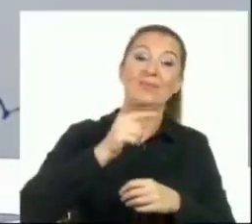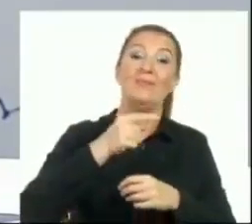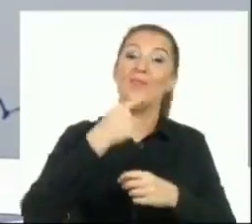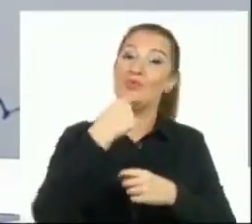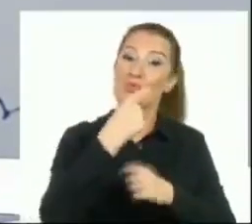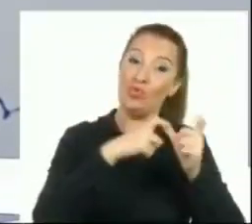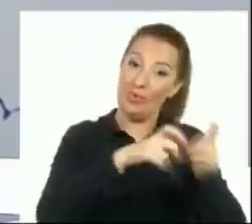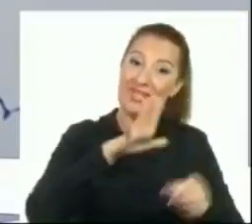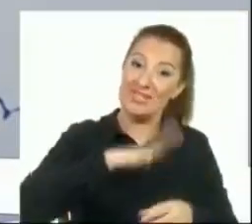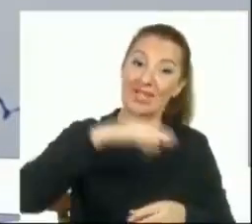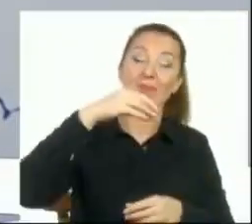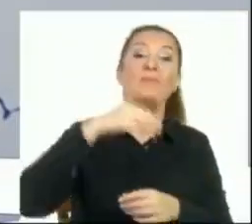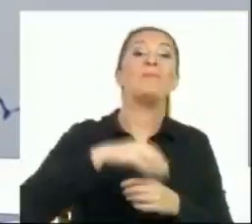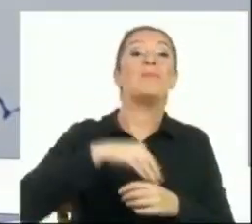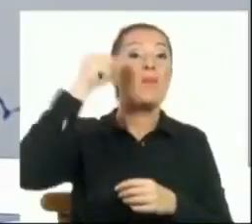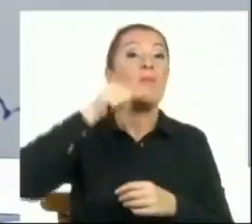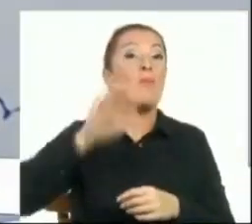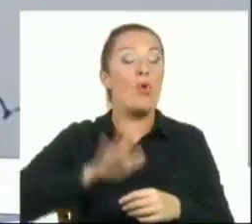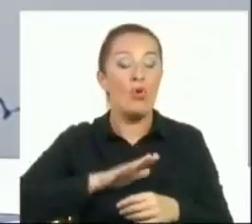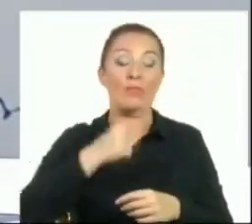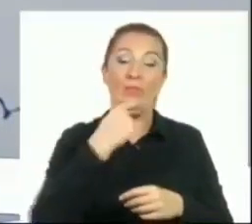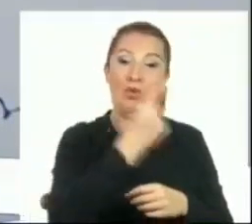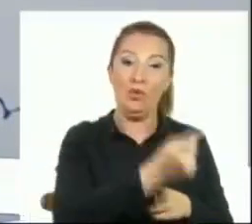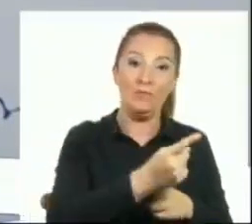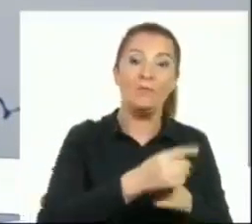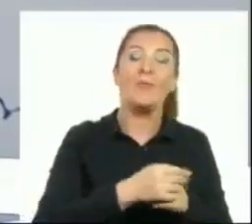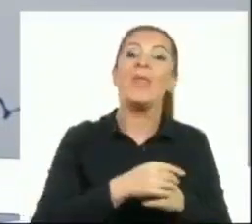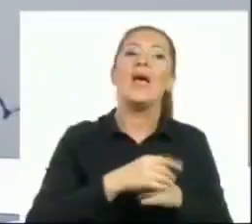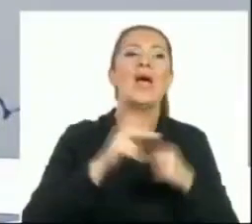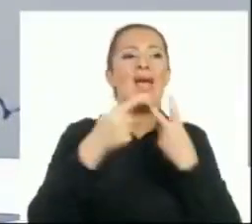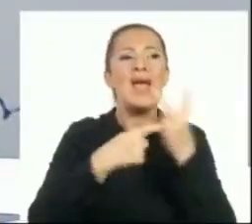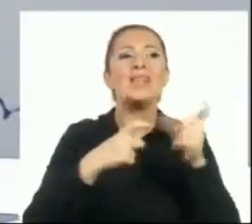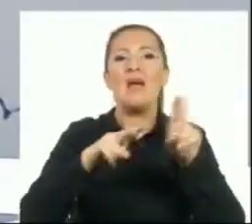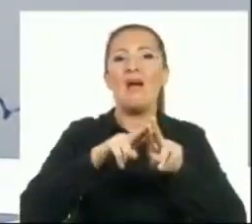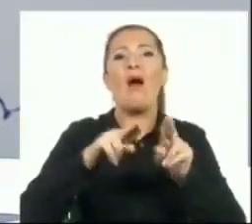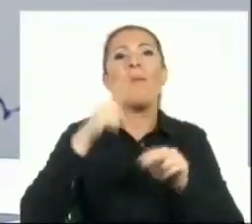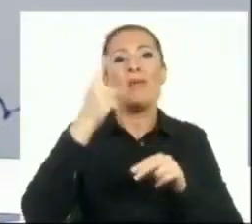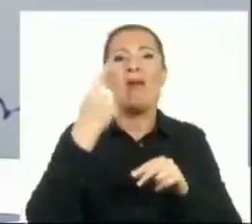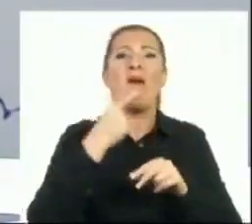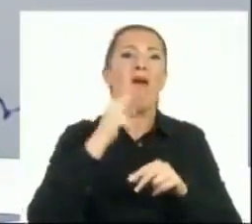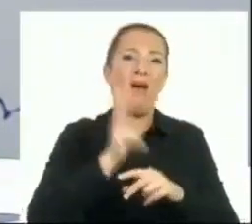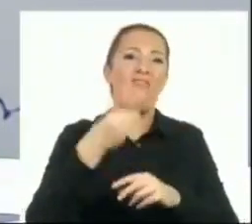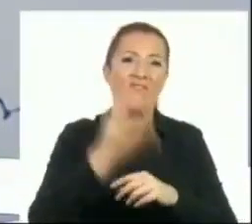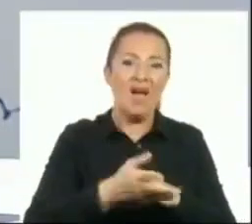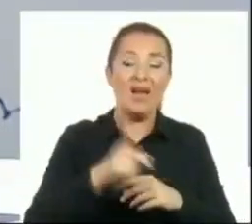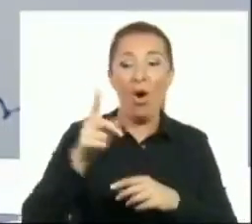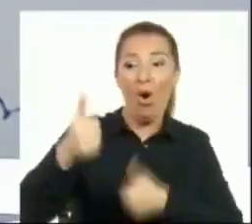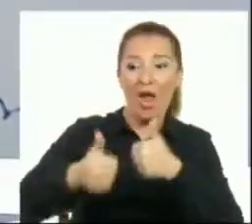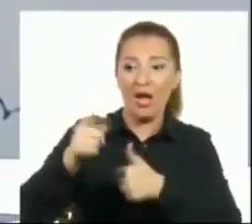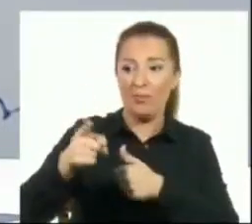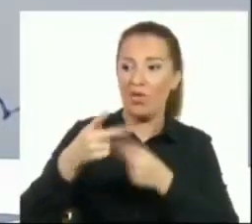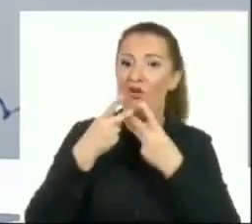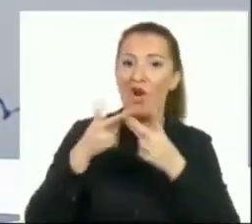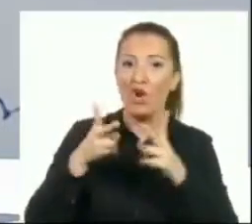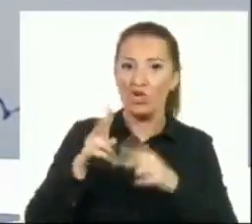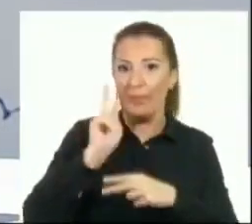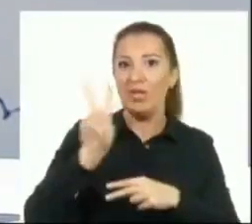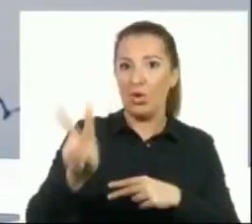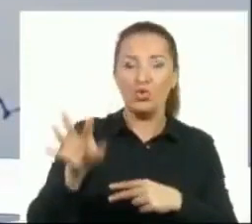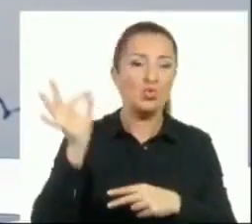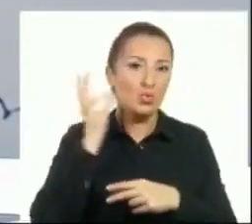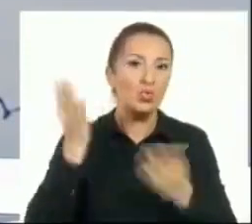şimdi YSK bir karar verdi. Bunu birazcık daha detaylı da konuşacağım ama rakibiniz Sayın Binali Yıldırım'ın açıklamalarını gördünüz.